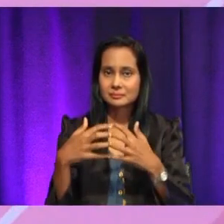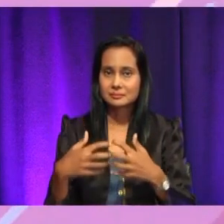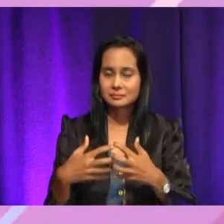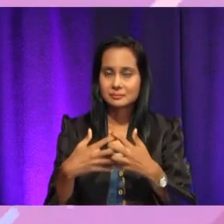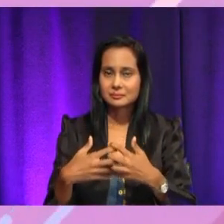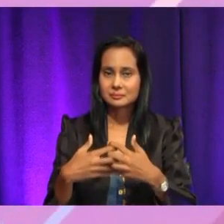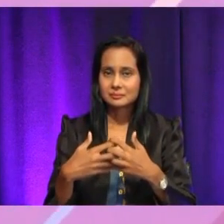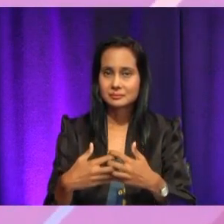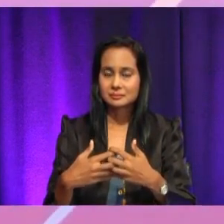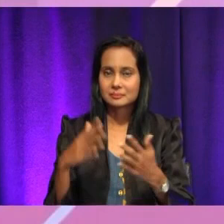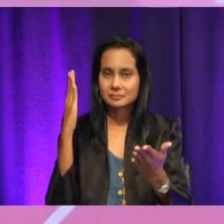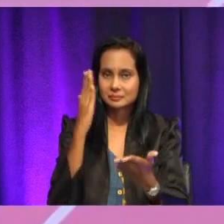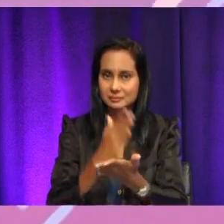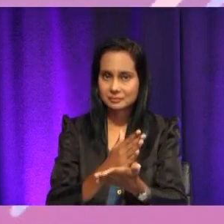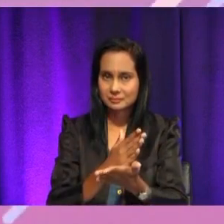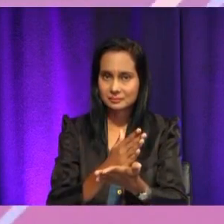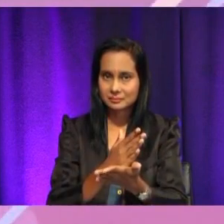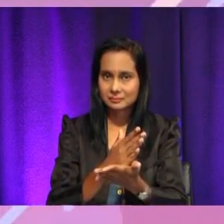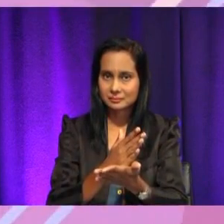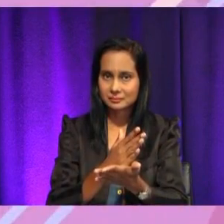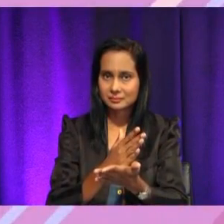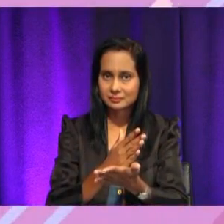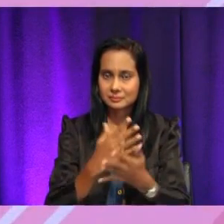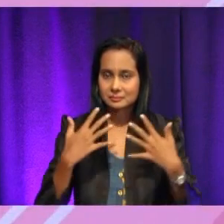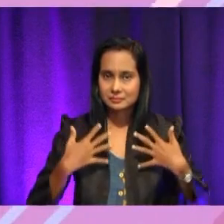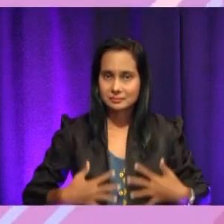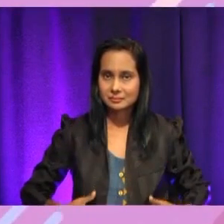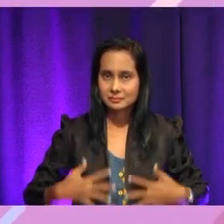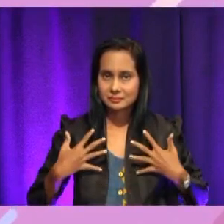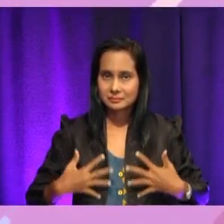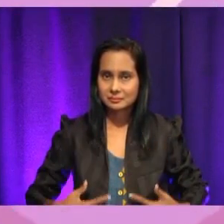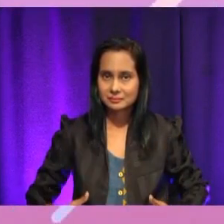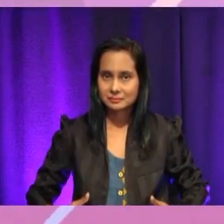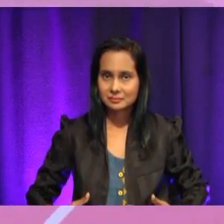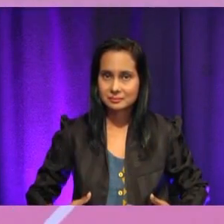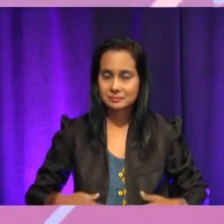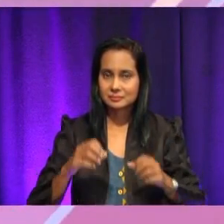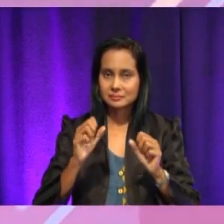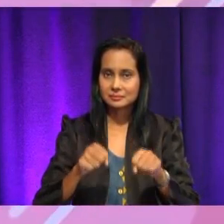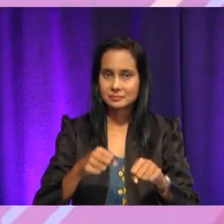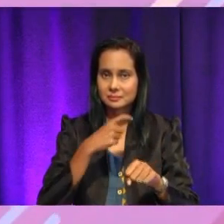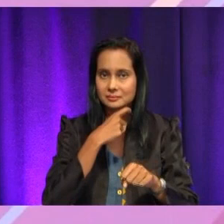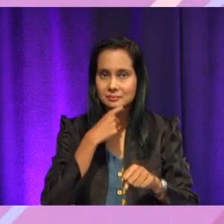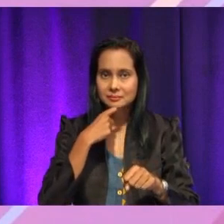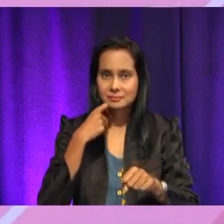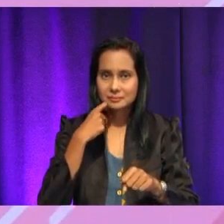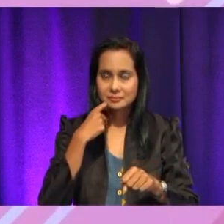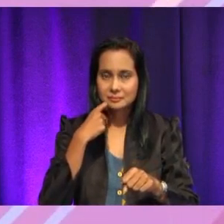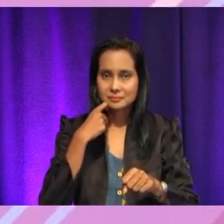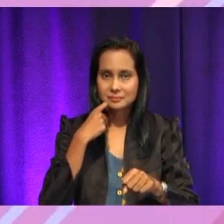berhenti. Pakaian boleh dikeringkan pula. Air